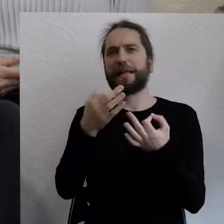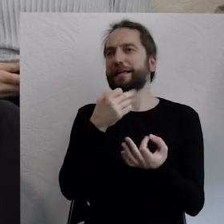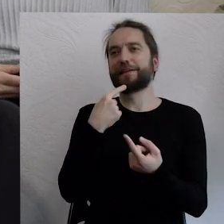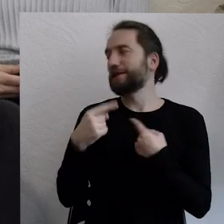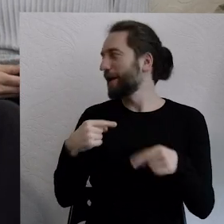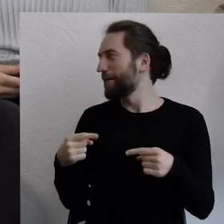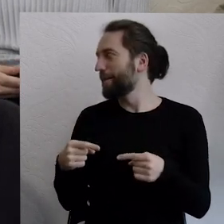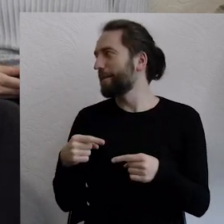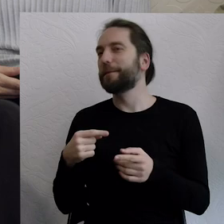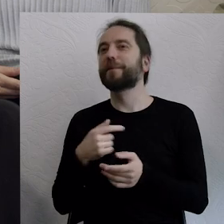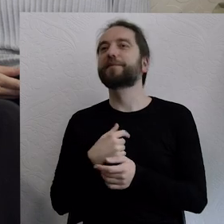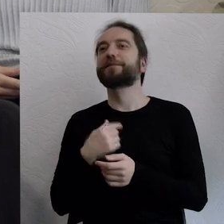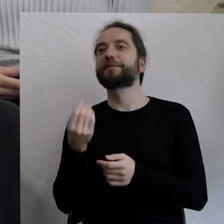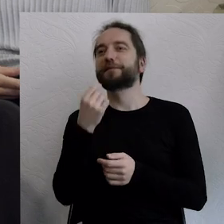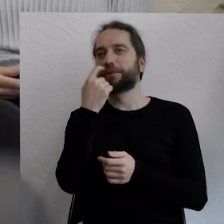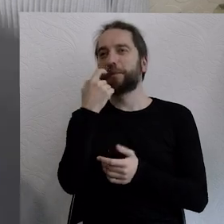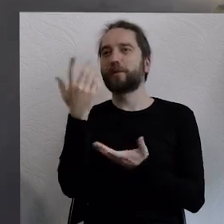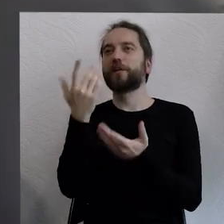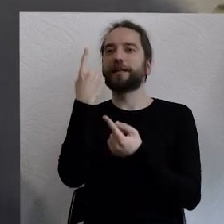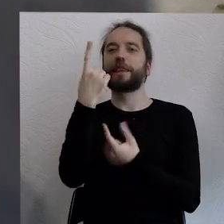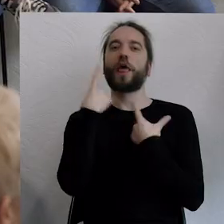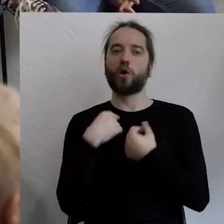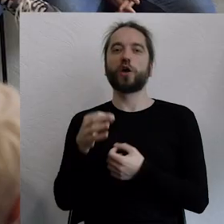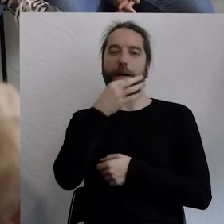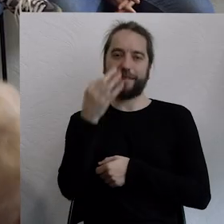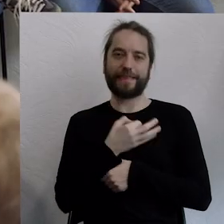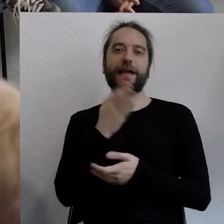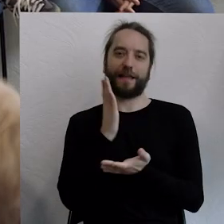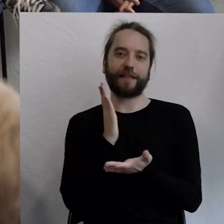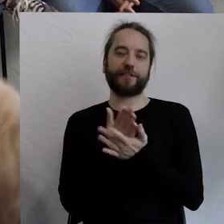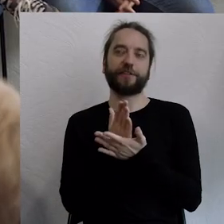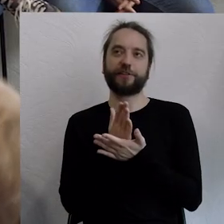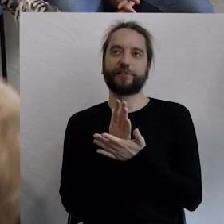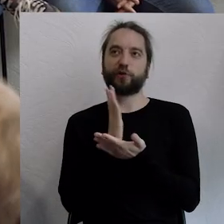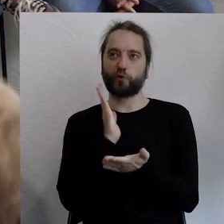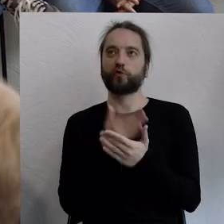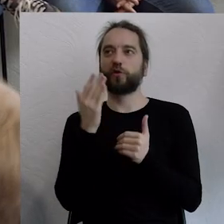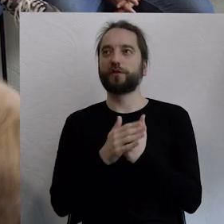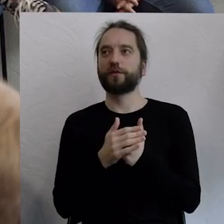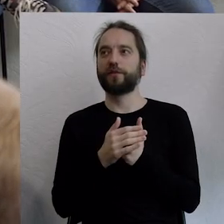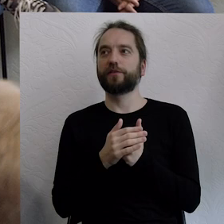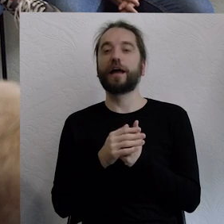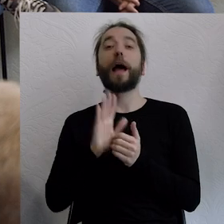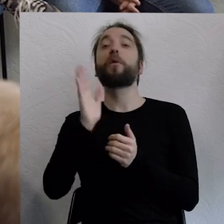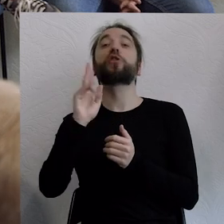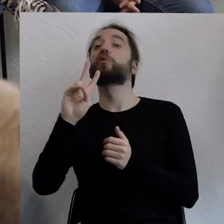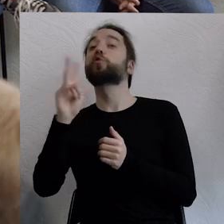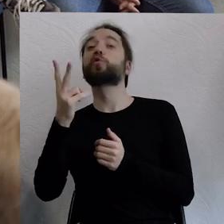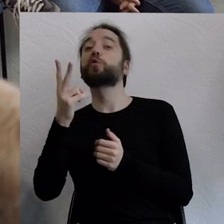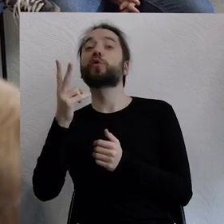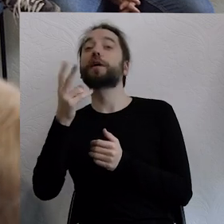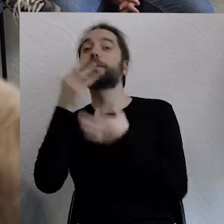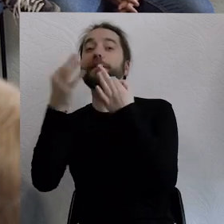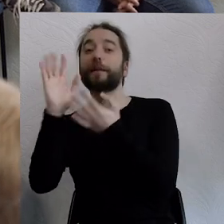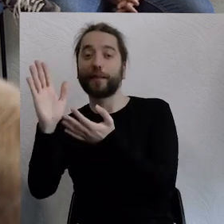to były konkretne. To jeszcze weźmy tutaj od jednej osoby i zrobimy runda odpowiedzi. Zobaczymy jak